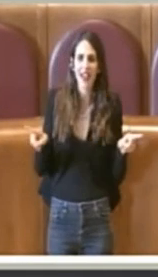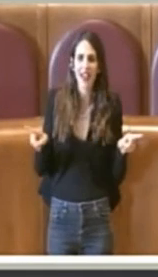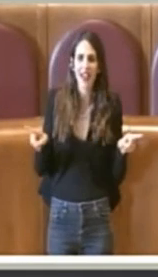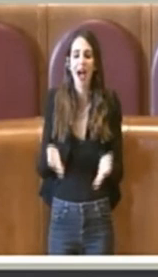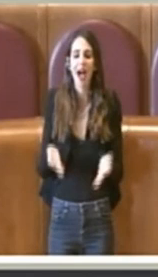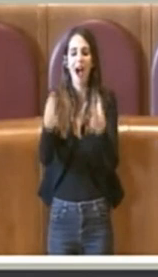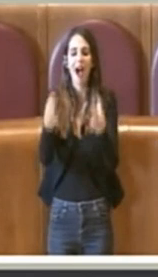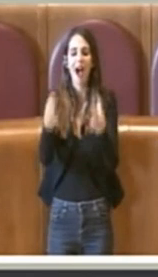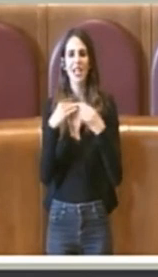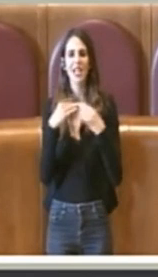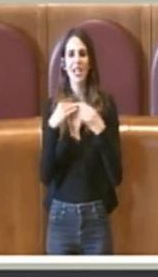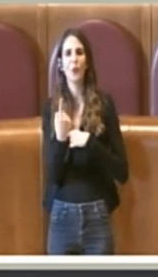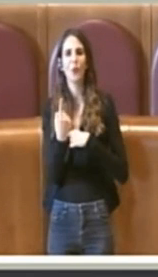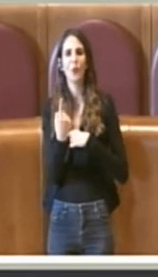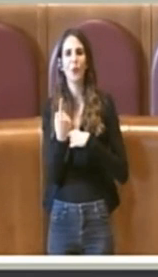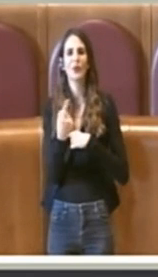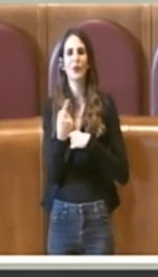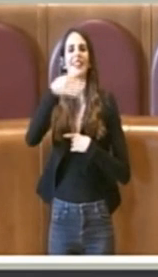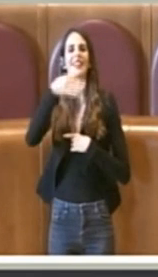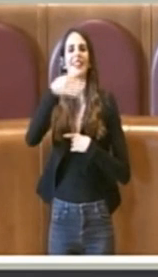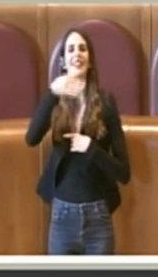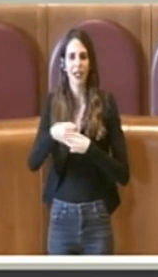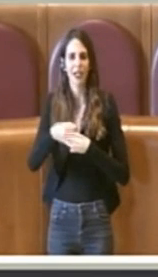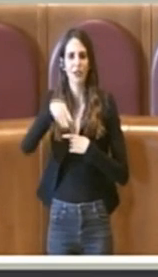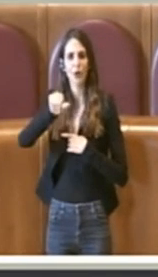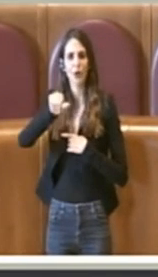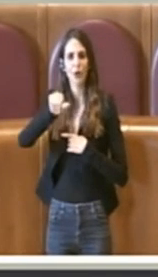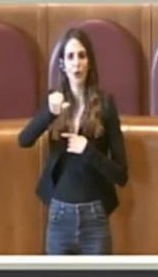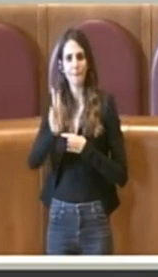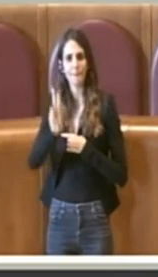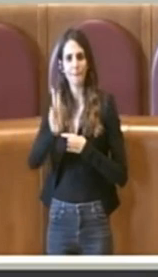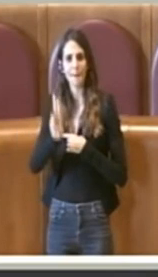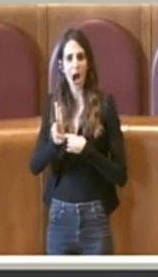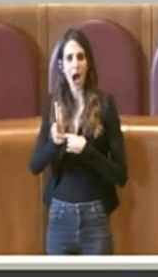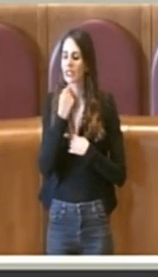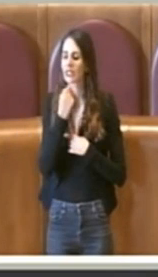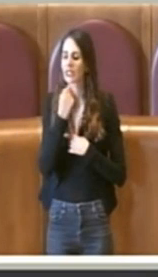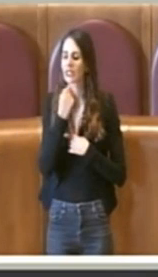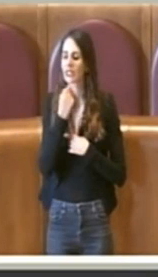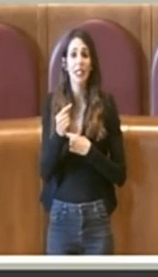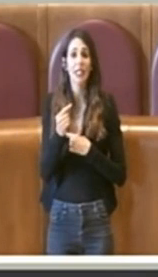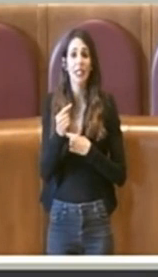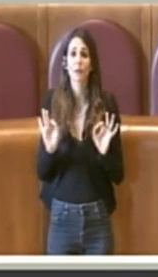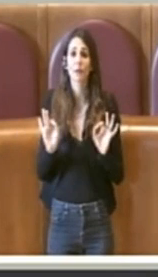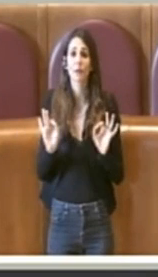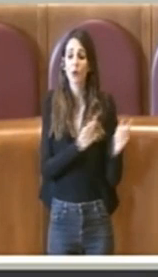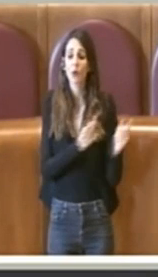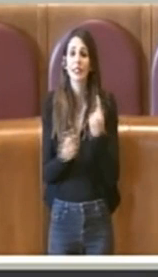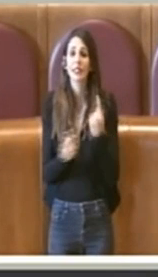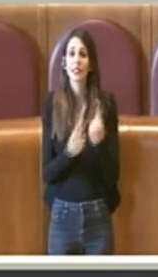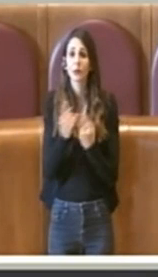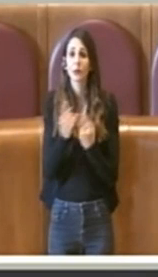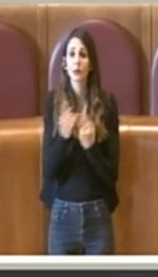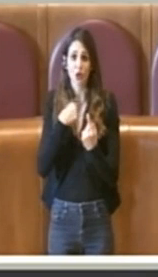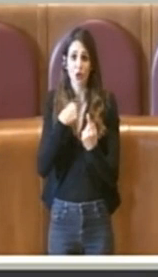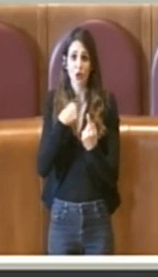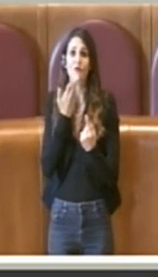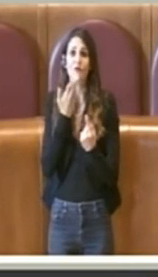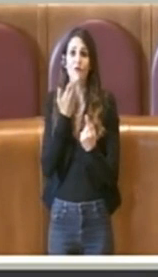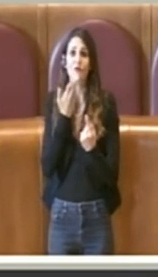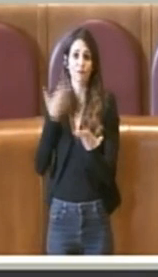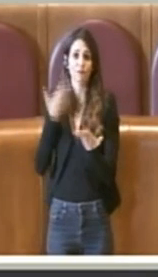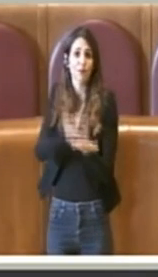una dichiarazione da parte del PAU che non può ovviamente entrare nel merito delle questioni che io invece avevo